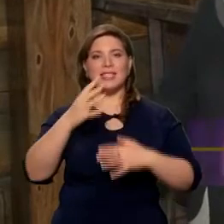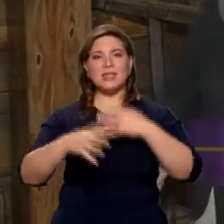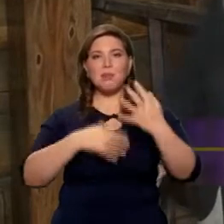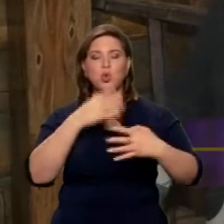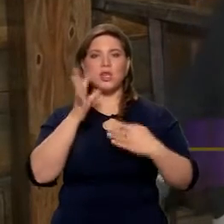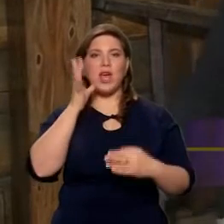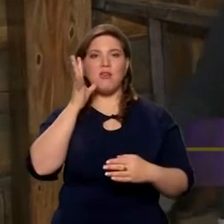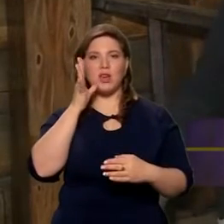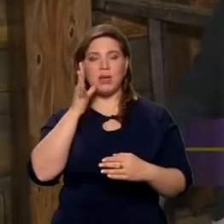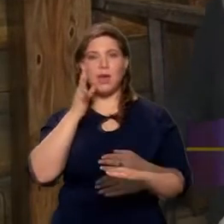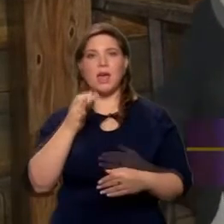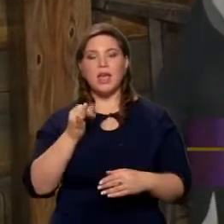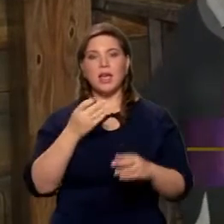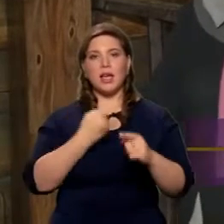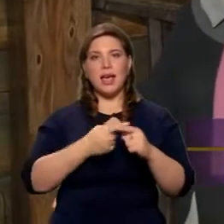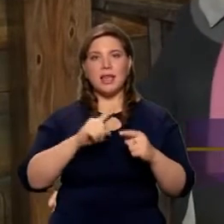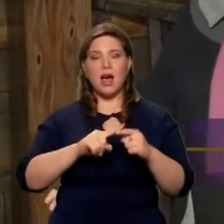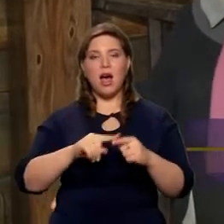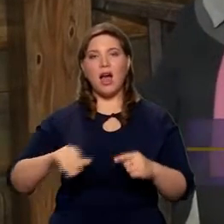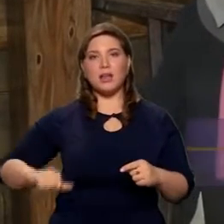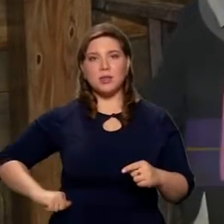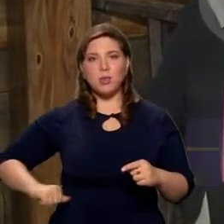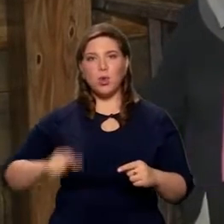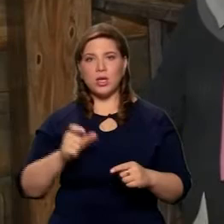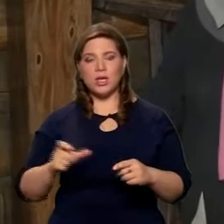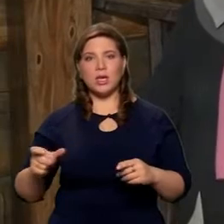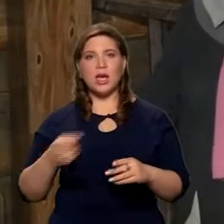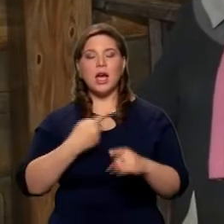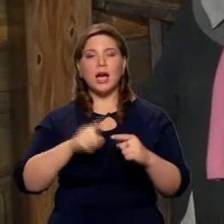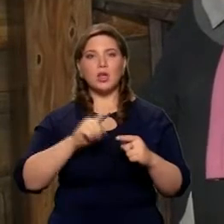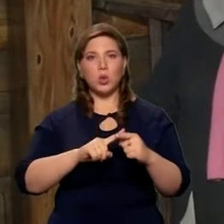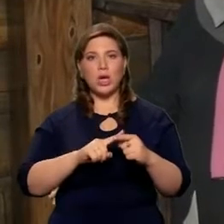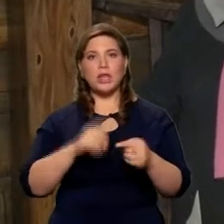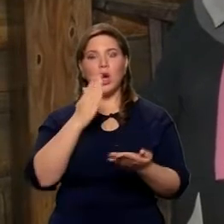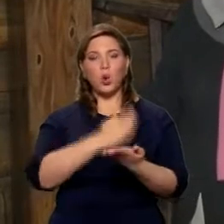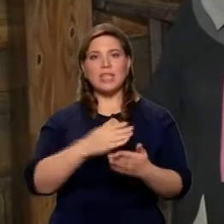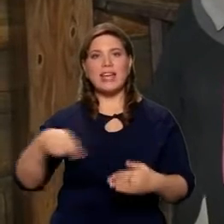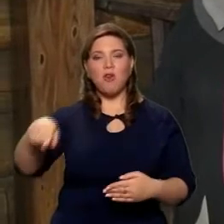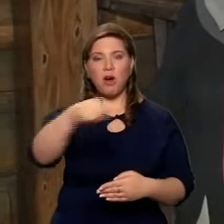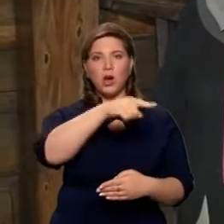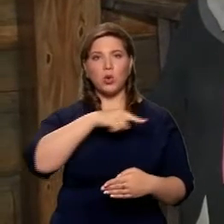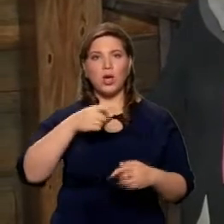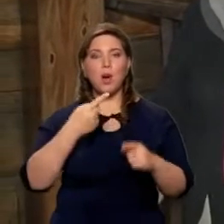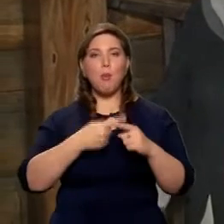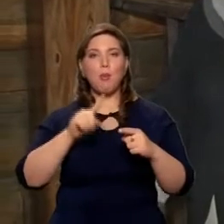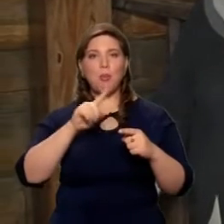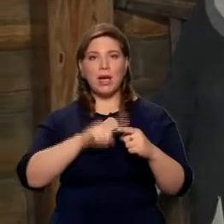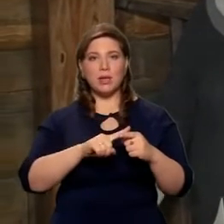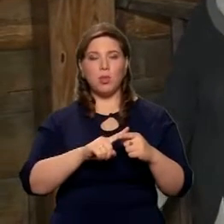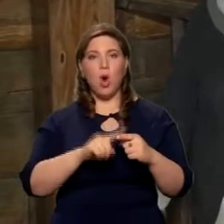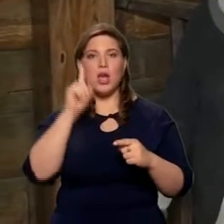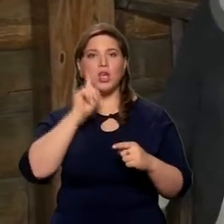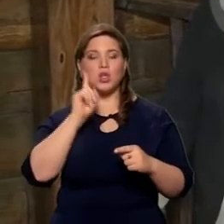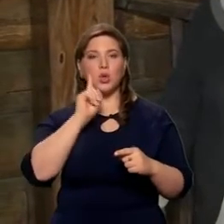-то государстве. Это разбойники, которые, лихие люди, которые находятся вокруг. Поэтому